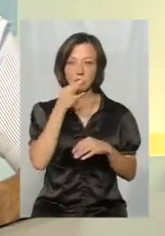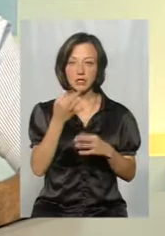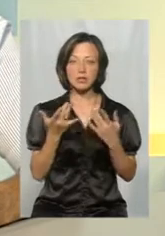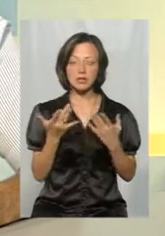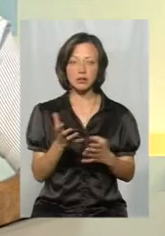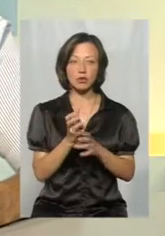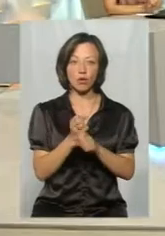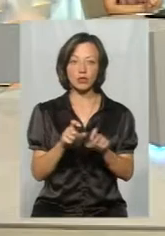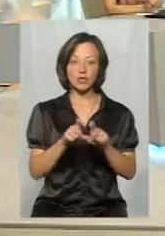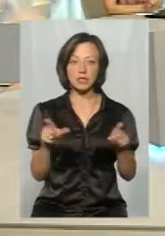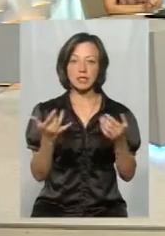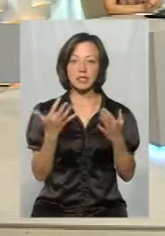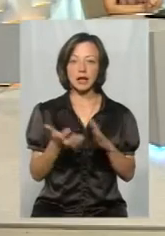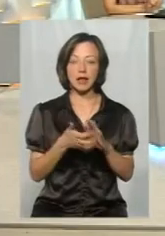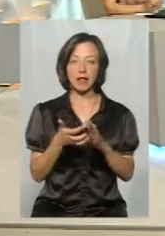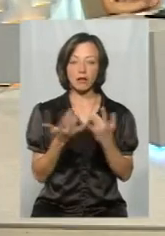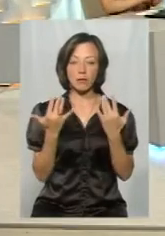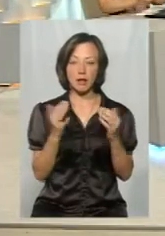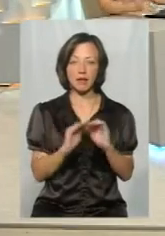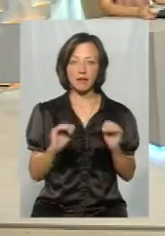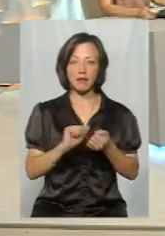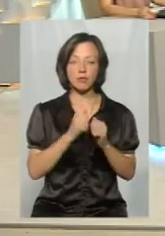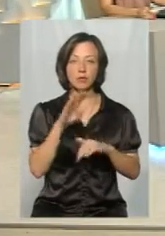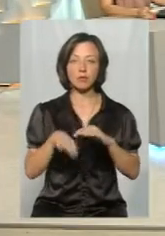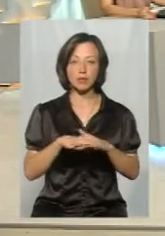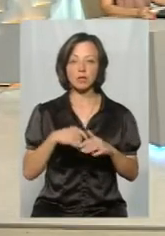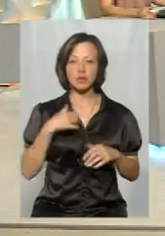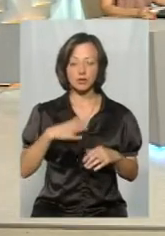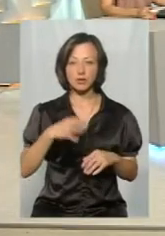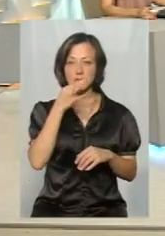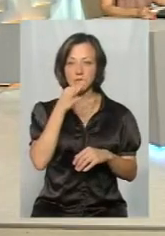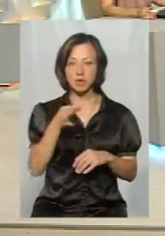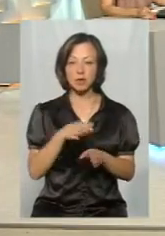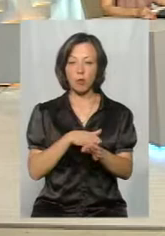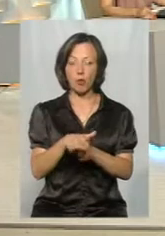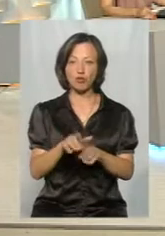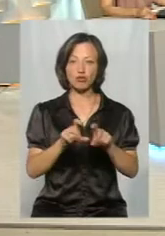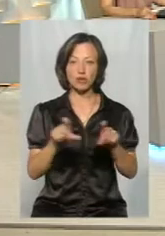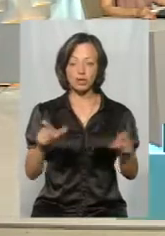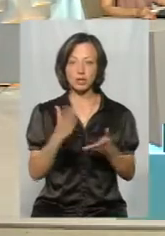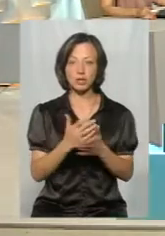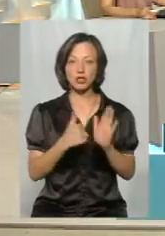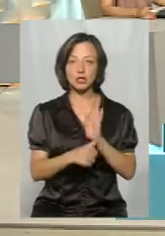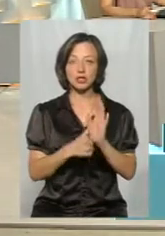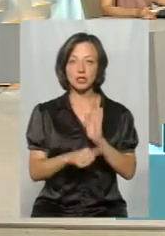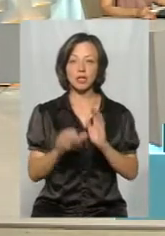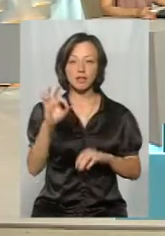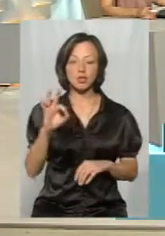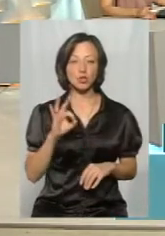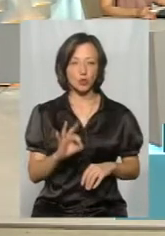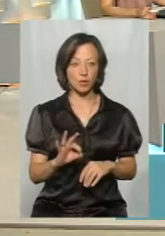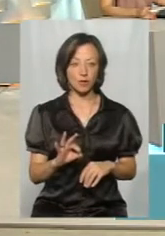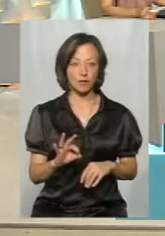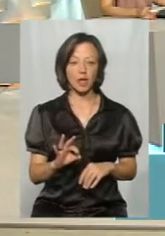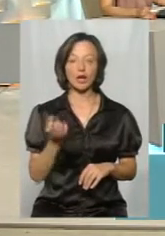скорочено шкіл, скільки не добрали, тому що в Кам'янце-Подільську я мушу сказати, заповненість шкіл складає 60%.